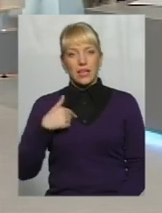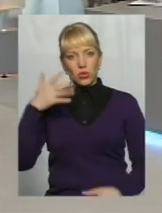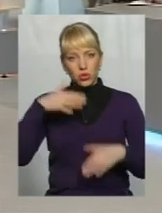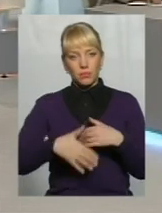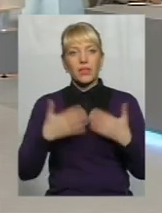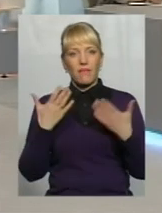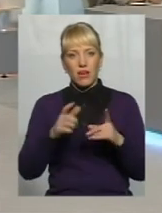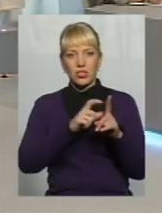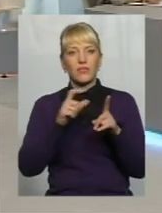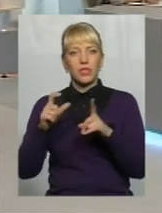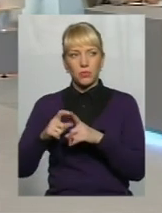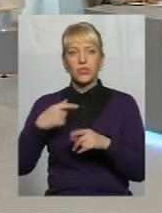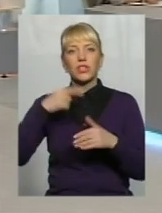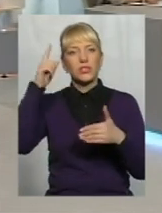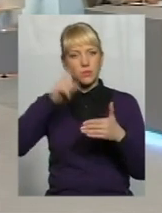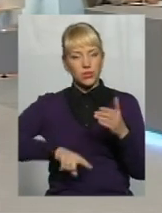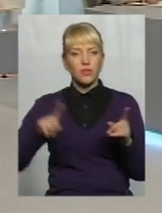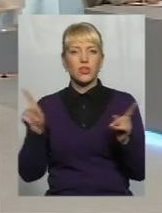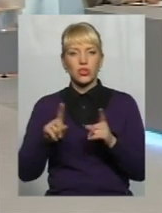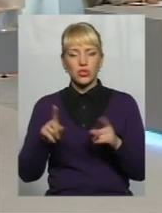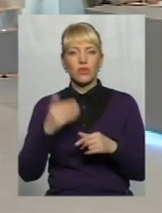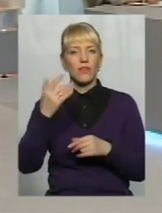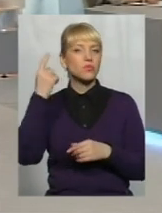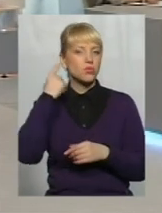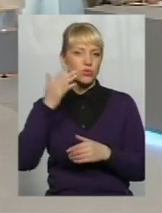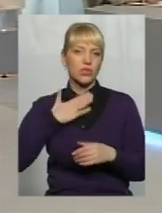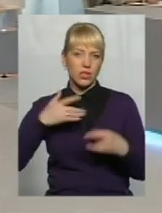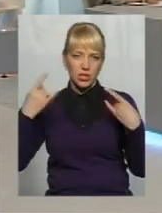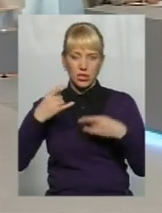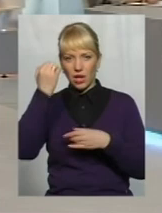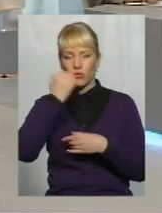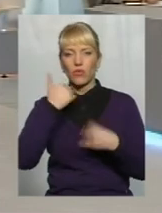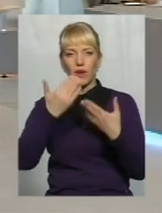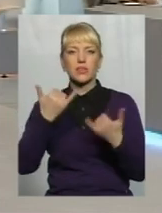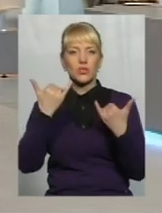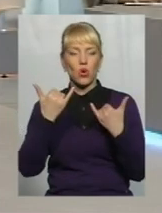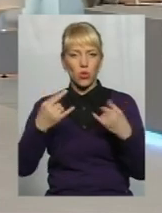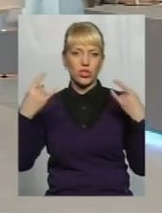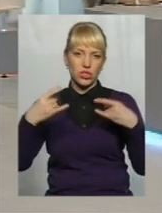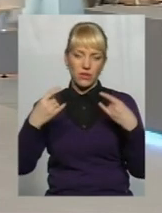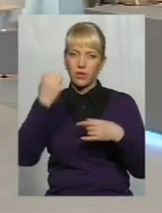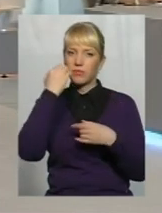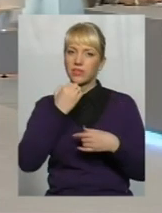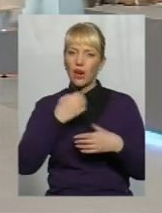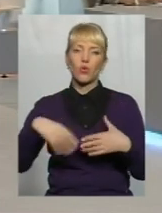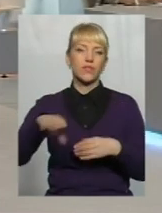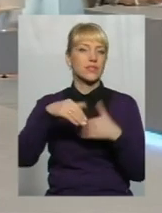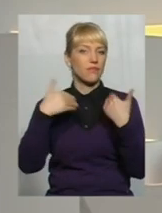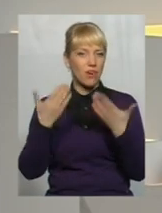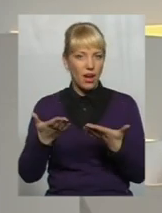ваші відповіді. Сподіваюся, що вас почули і наші глядачі. Дякую вам за сьогоднішній ефір. Дякую всім, хто з нами.